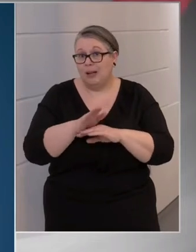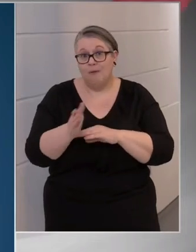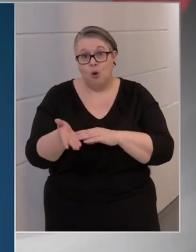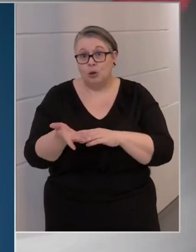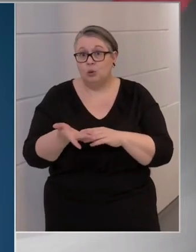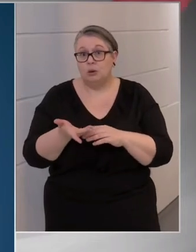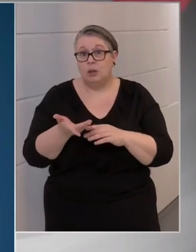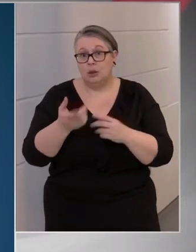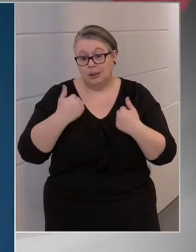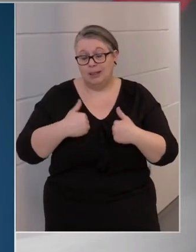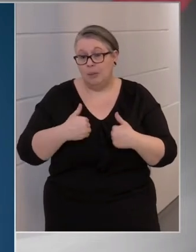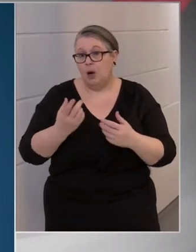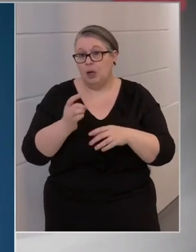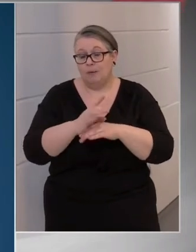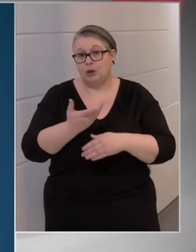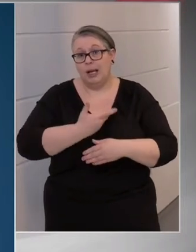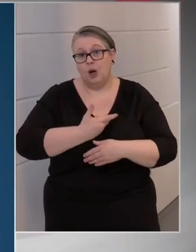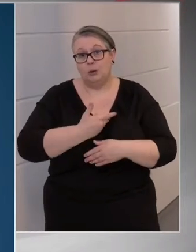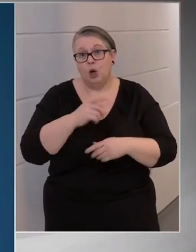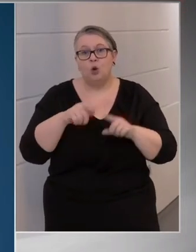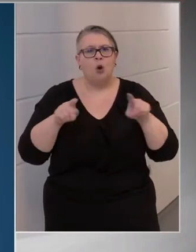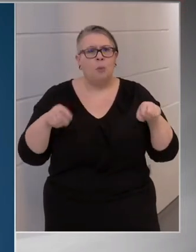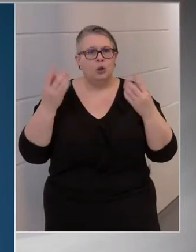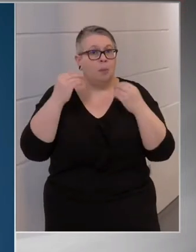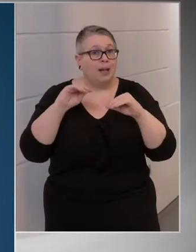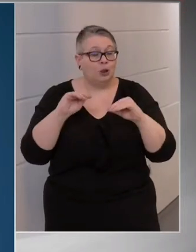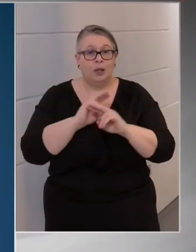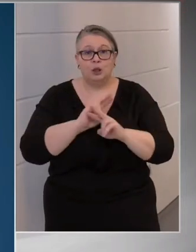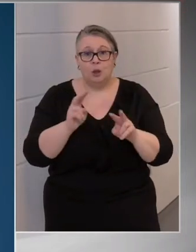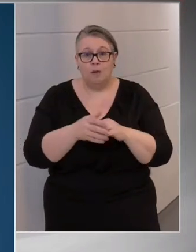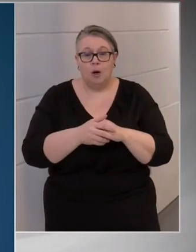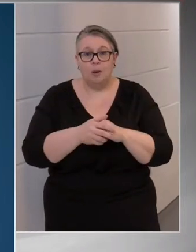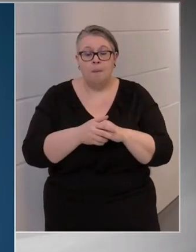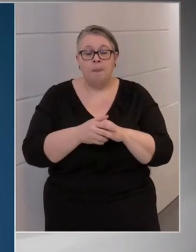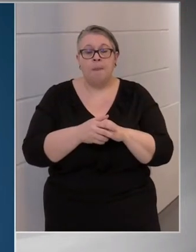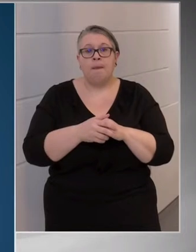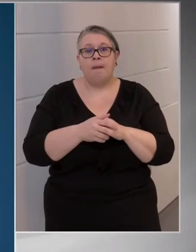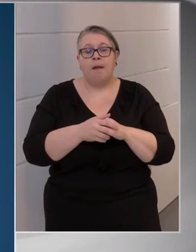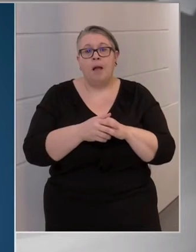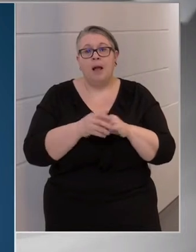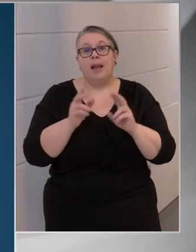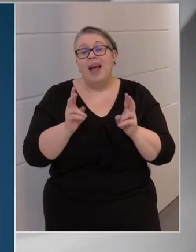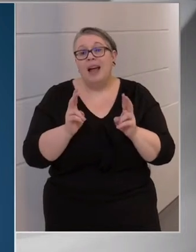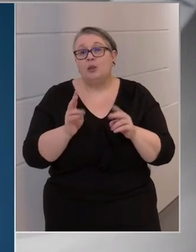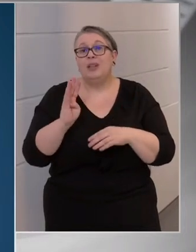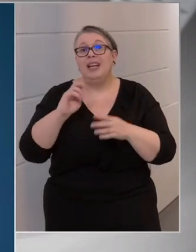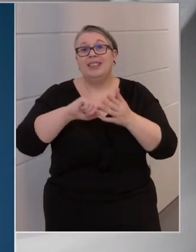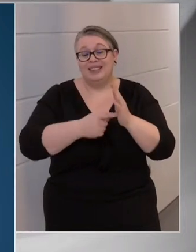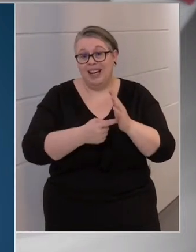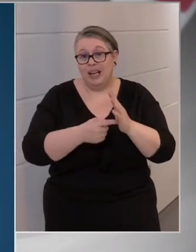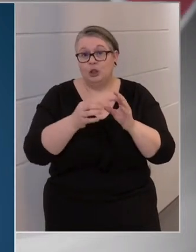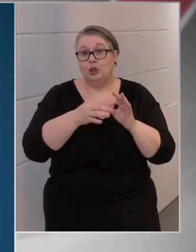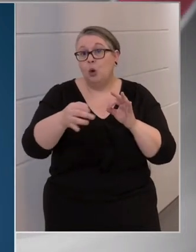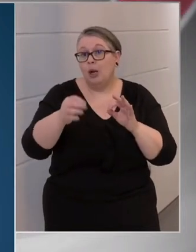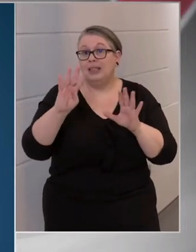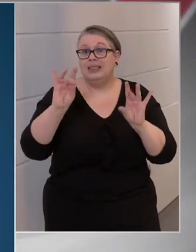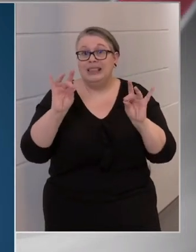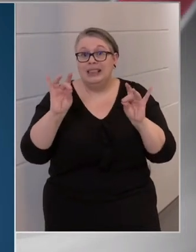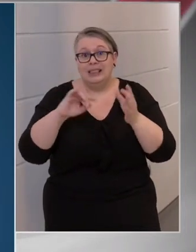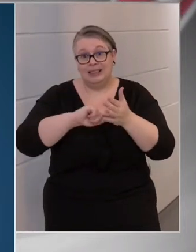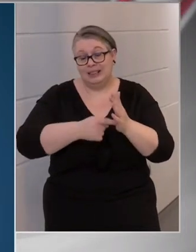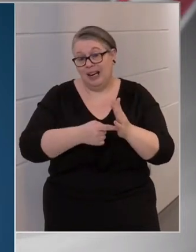egyébként a vírust elkapta. Ezzel kapcsolatban különböző becslések vannak. A látencia négyszerestől tízszeresig bármi